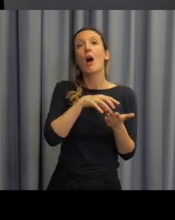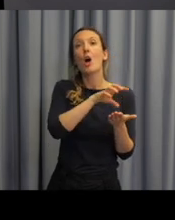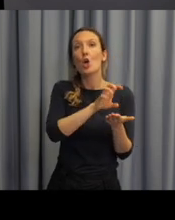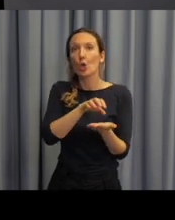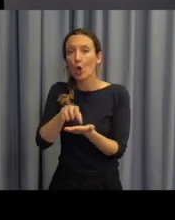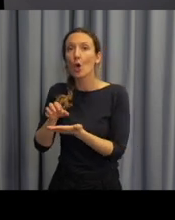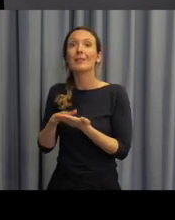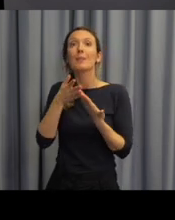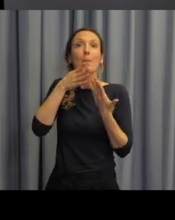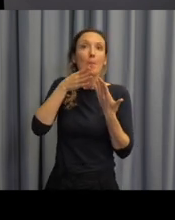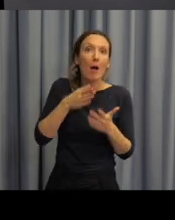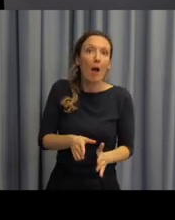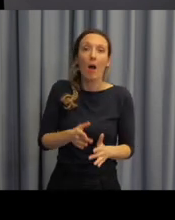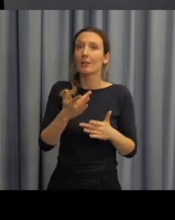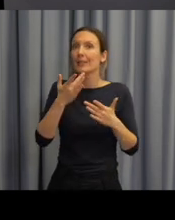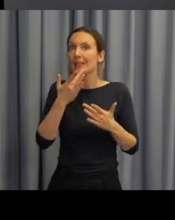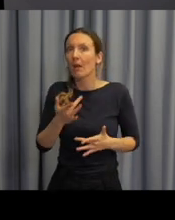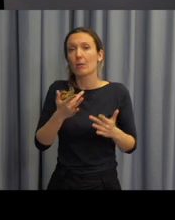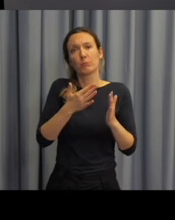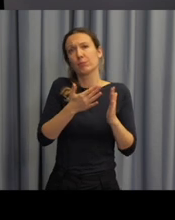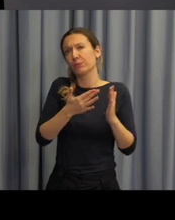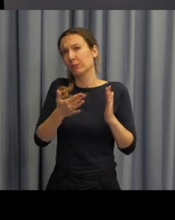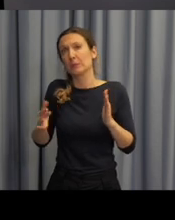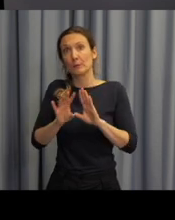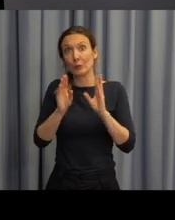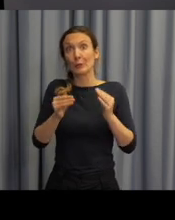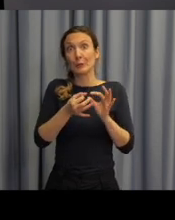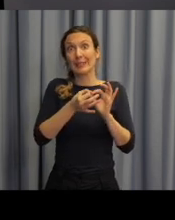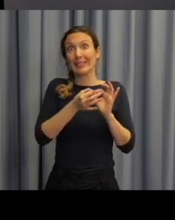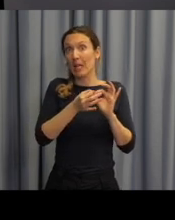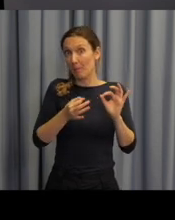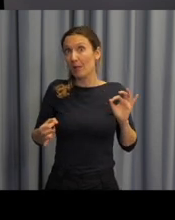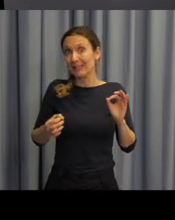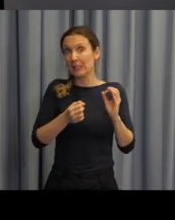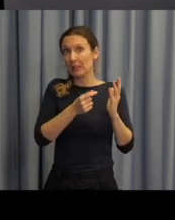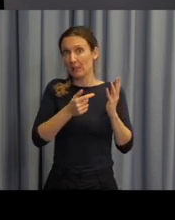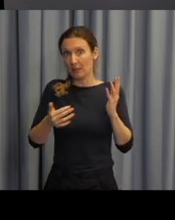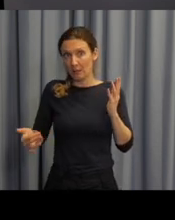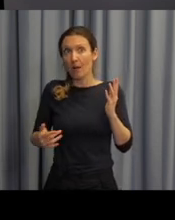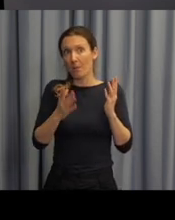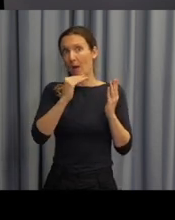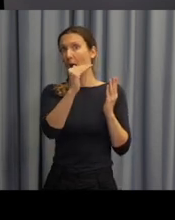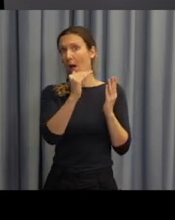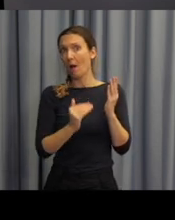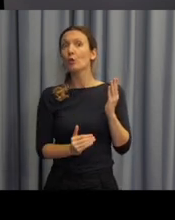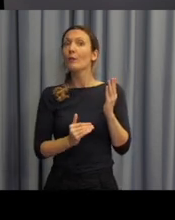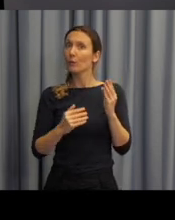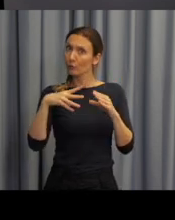pádového paradigmatu a ty další oblasti české gramatiky, které jsou na slajdu ve výčtu vypsané.